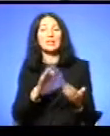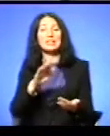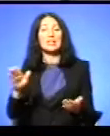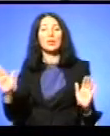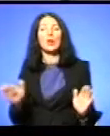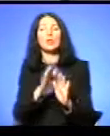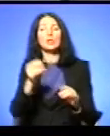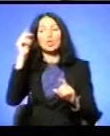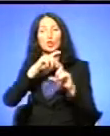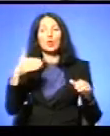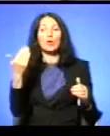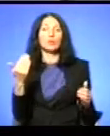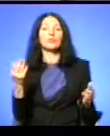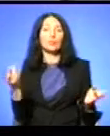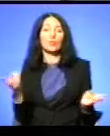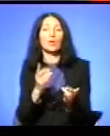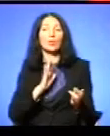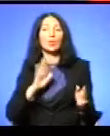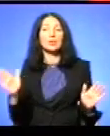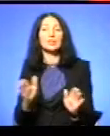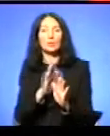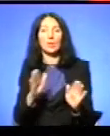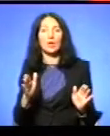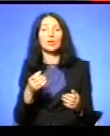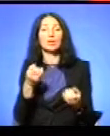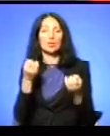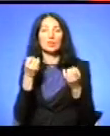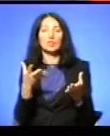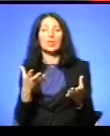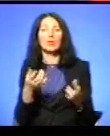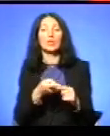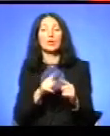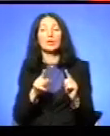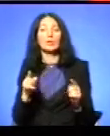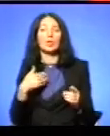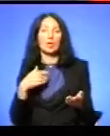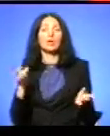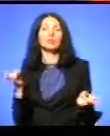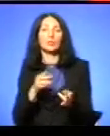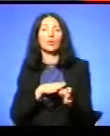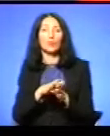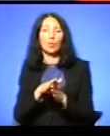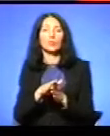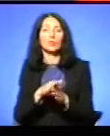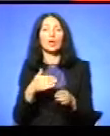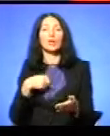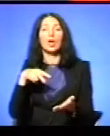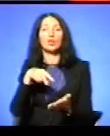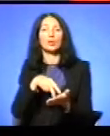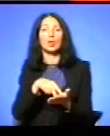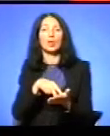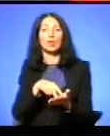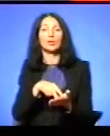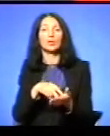мусили співати? Ні, ну, очевидно, очевидно, що в якийсь мір я мусив дотримуватись на тих святах Я стояв, наприклад, з